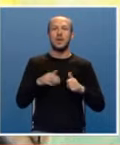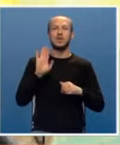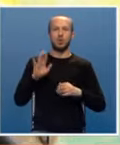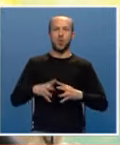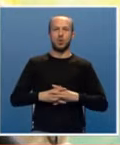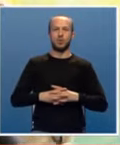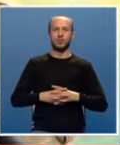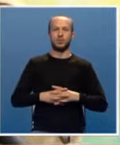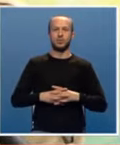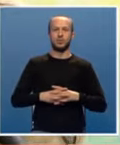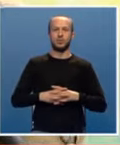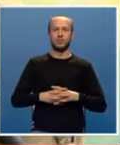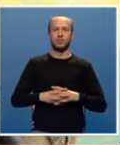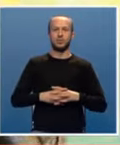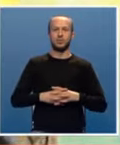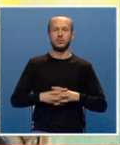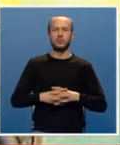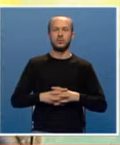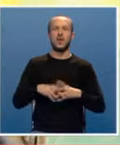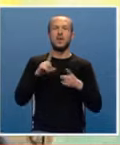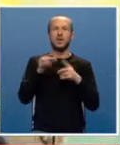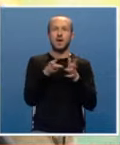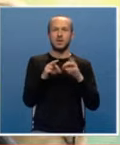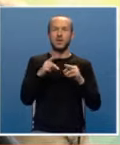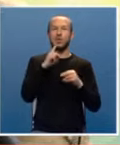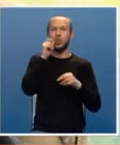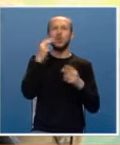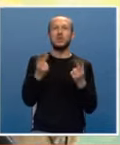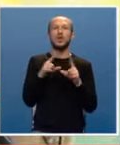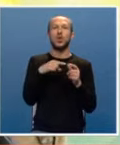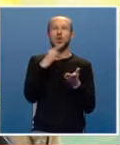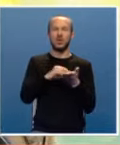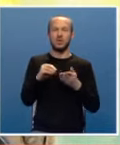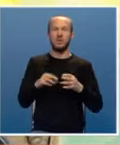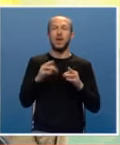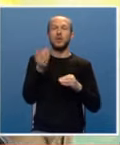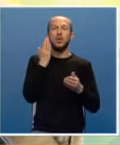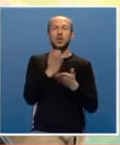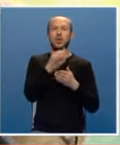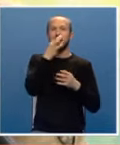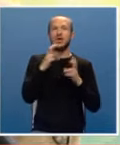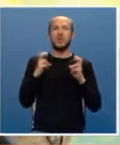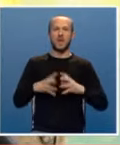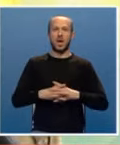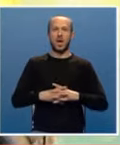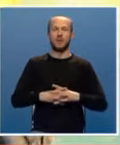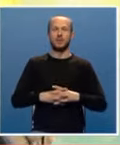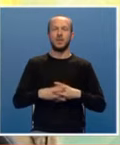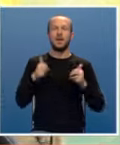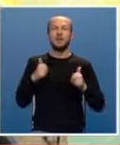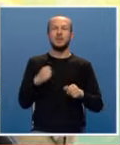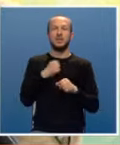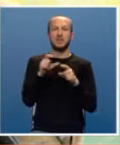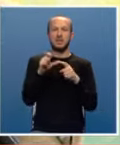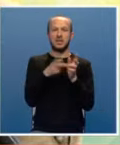nekakav praza koju ljudi traže u rječnicima, ali tada je to bilo pitanje opstanka. Danas je rad